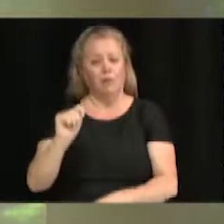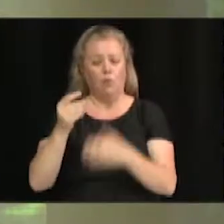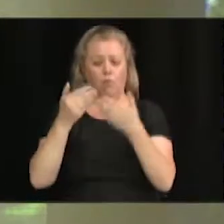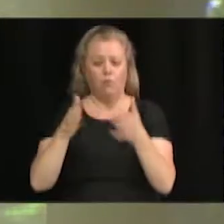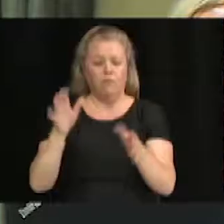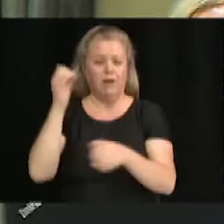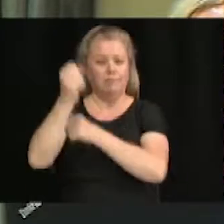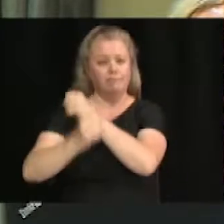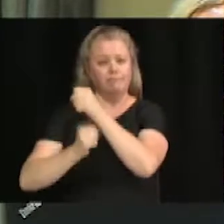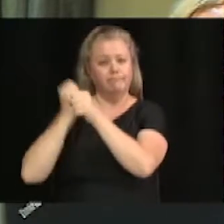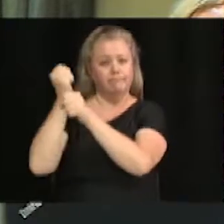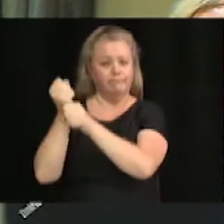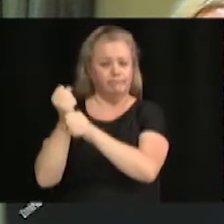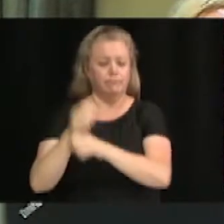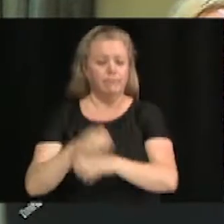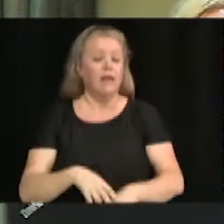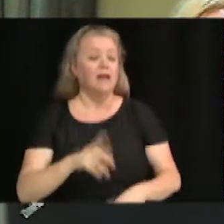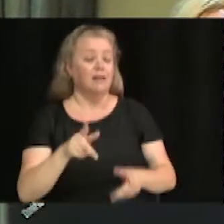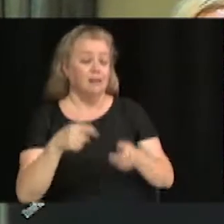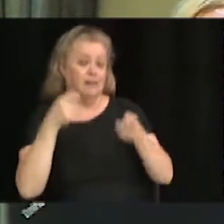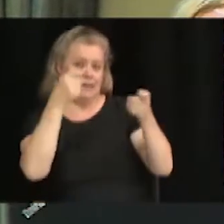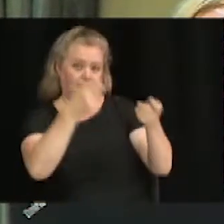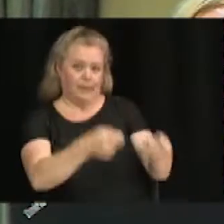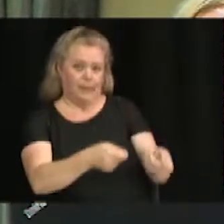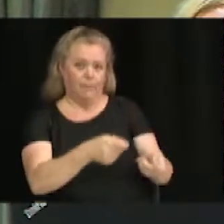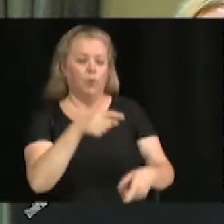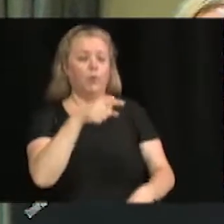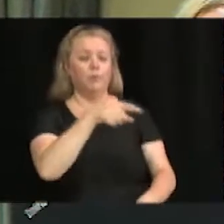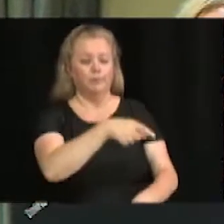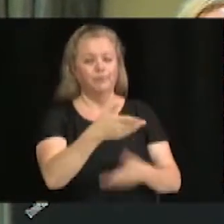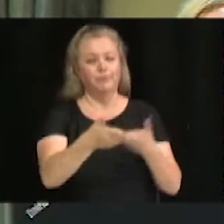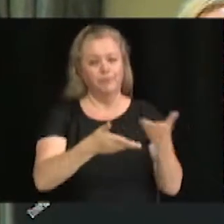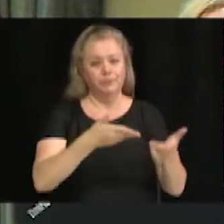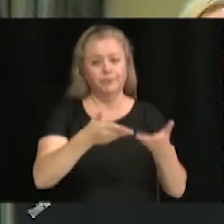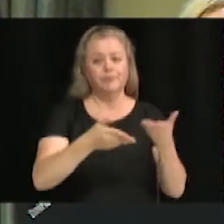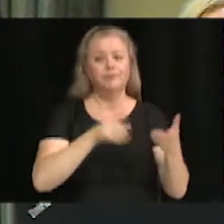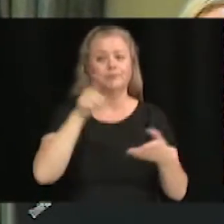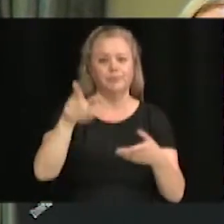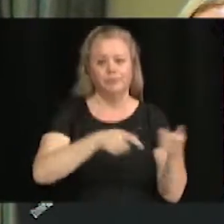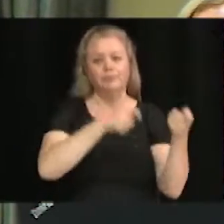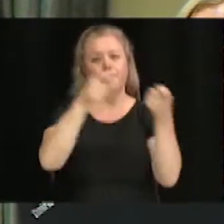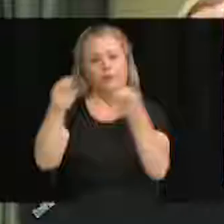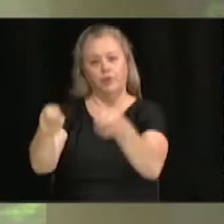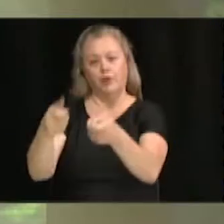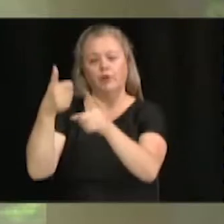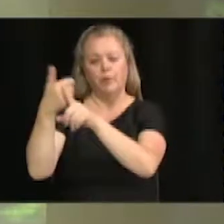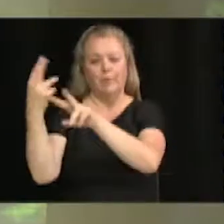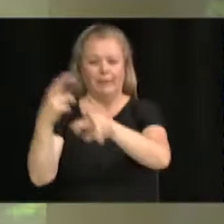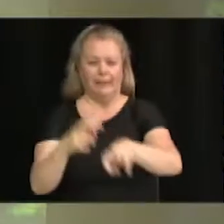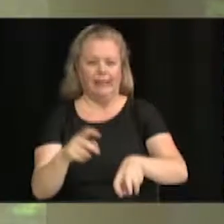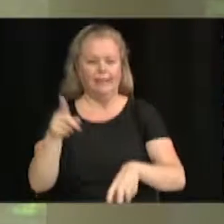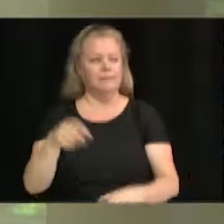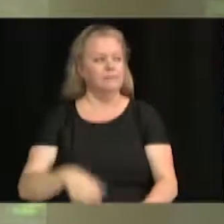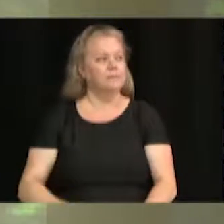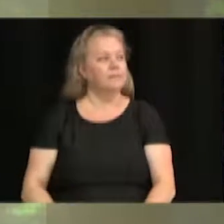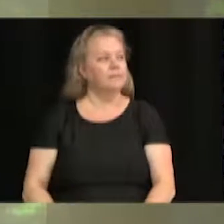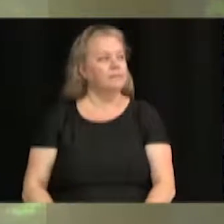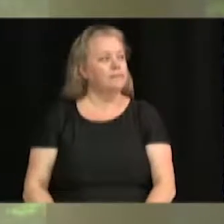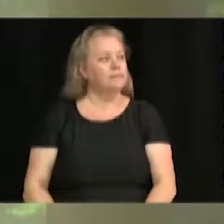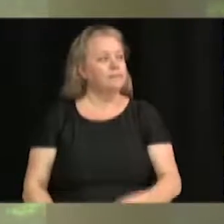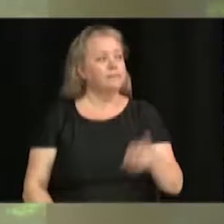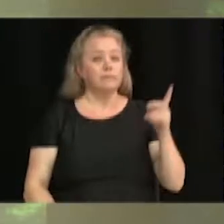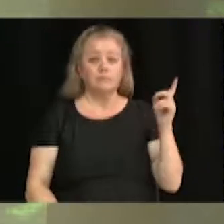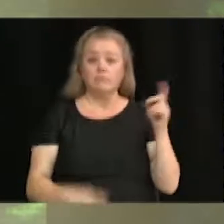Alors, c'est pour un dépôt. La pétition sera remise au service concerné pour analyse. Et nous analyserons également,